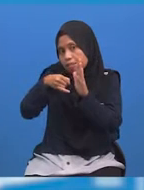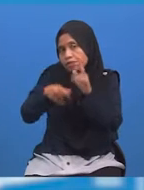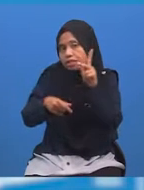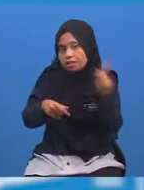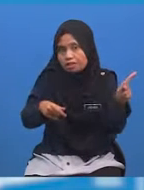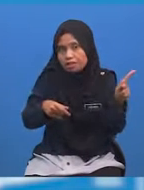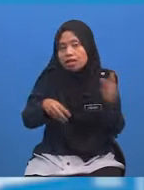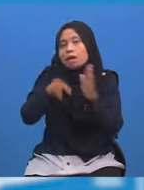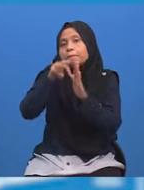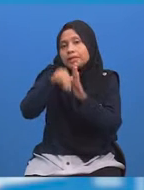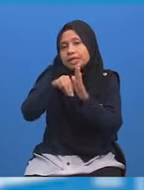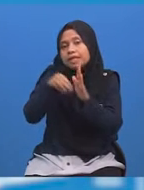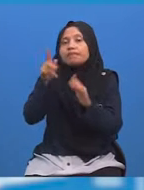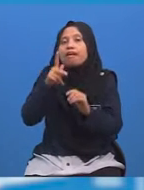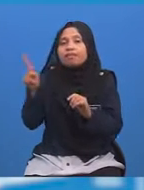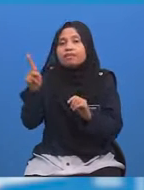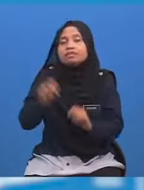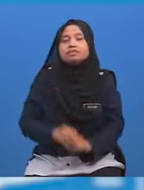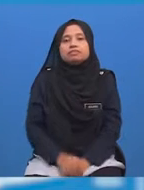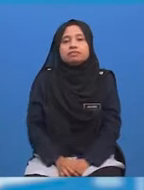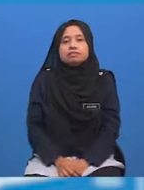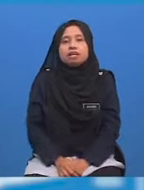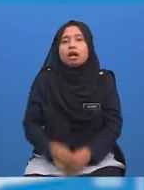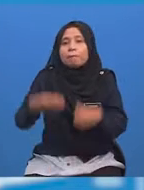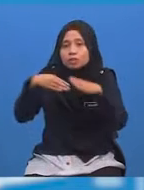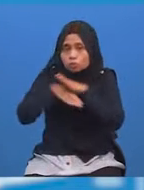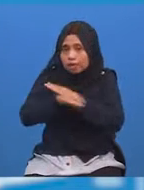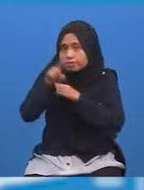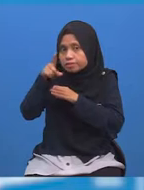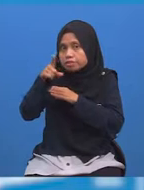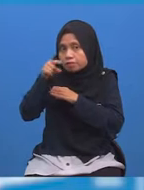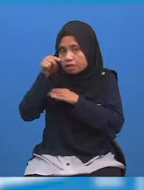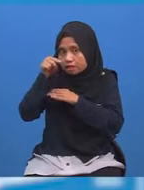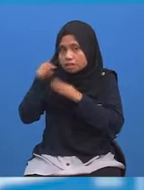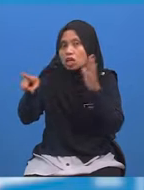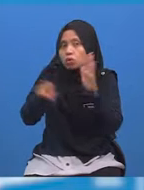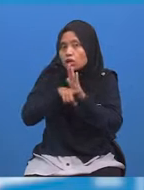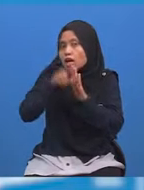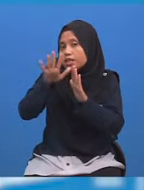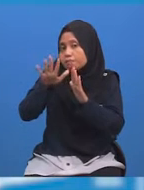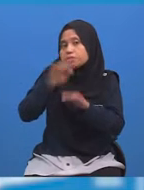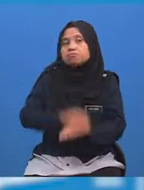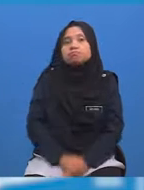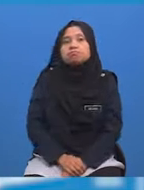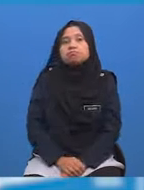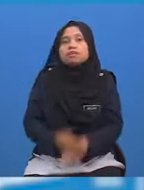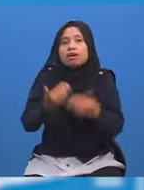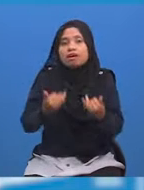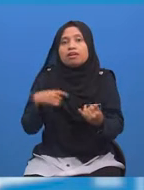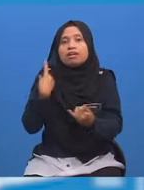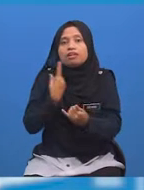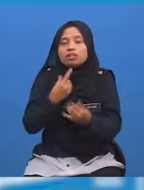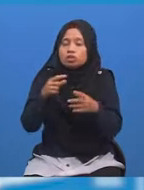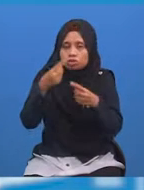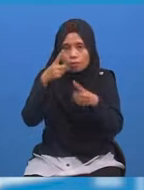kiri Dan minit di bahagian kanan Masukkan 11 Tolak 5 Sekarang